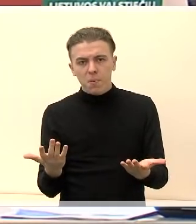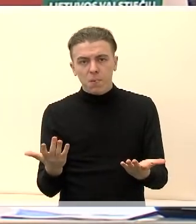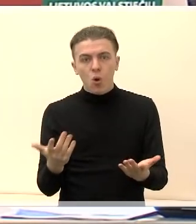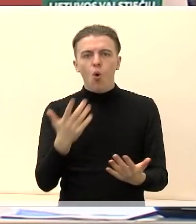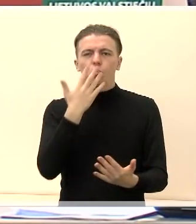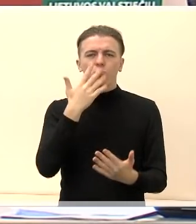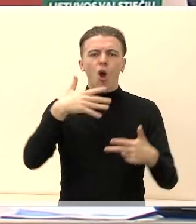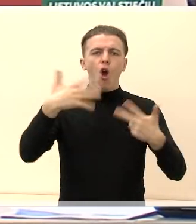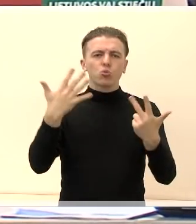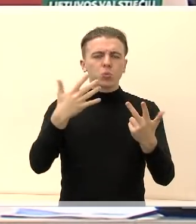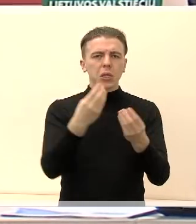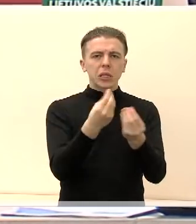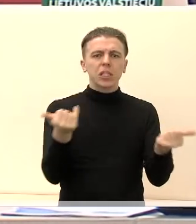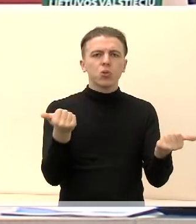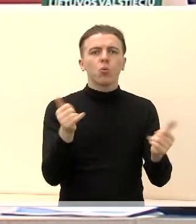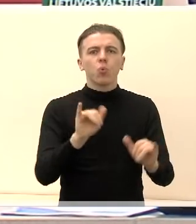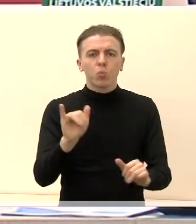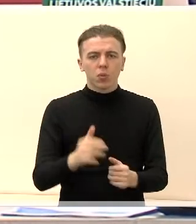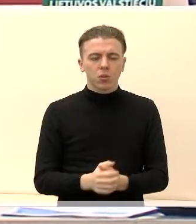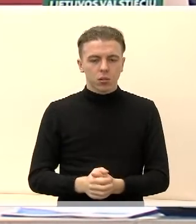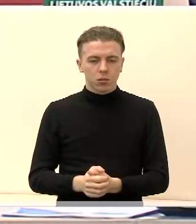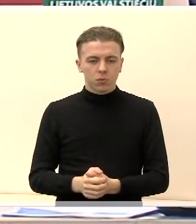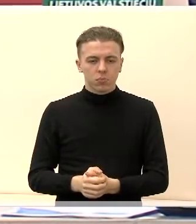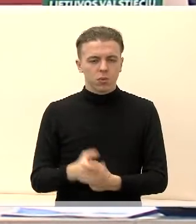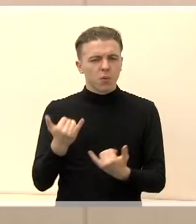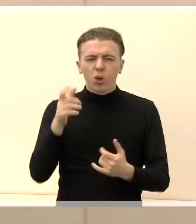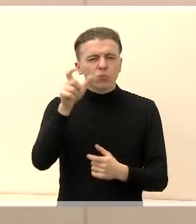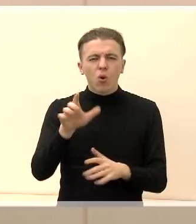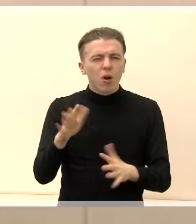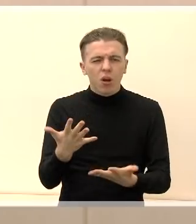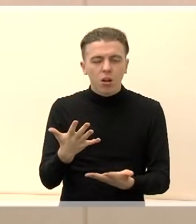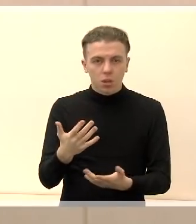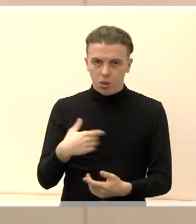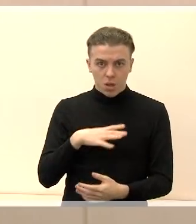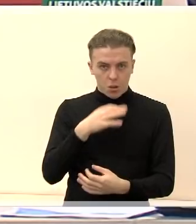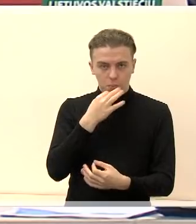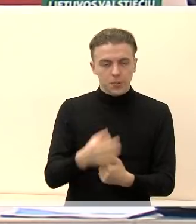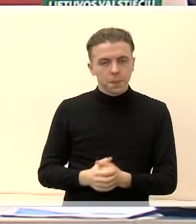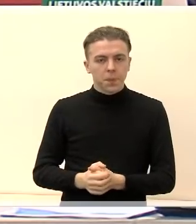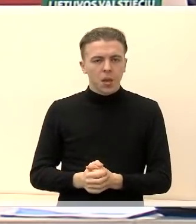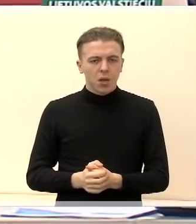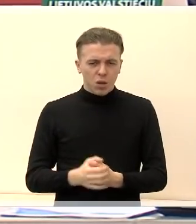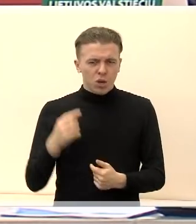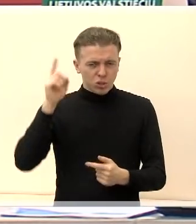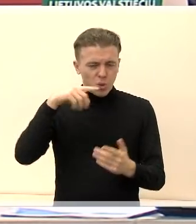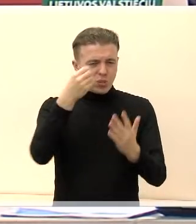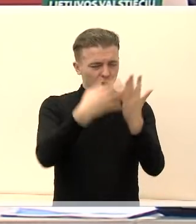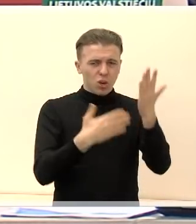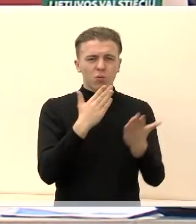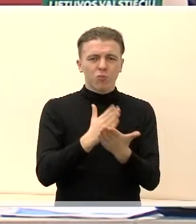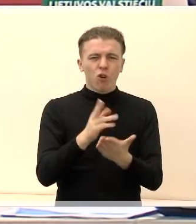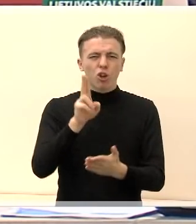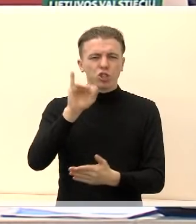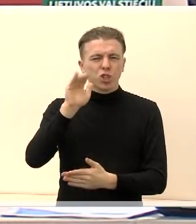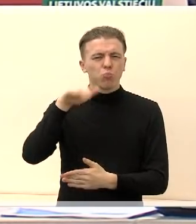Apie kurį šie du kartus, jeigu galit patikslinkit. Negaliu aš. Mes sąraše pas mus, tik tai žinau, kad buvo problema su Virgilium